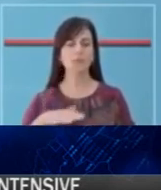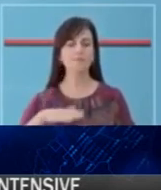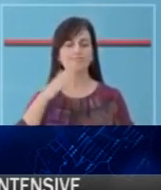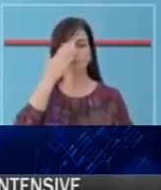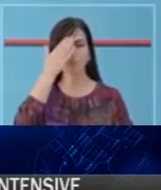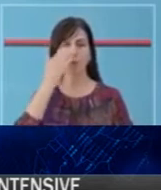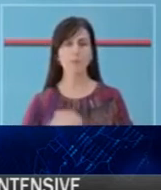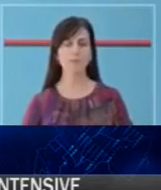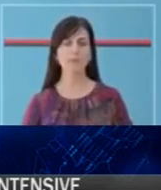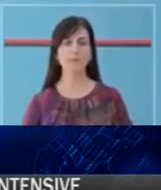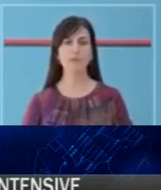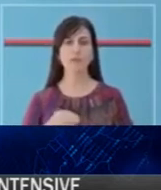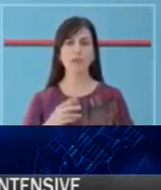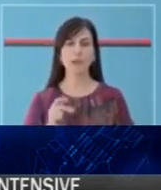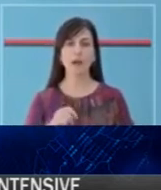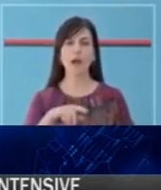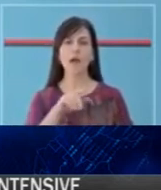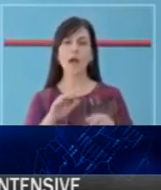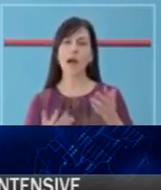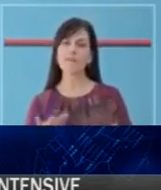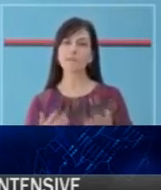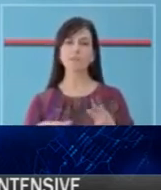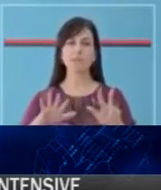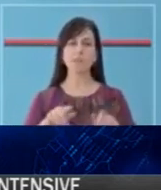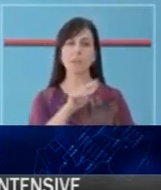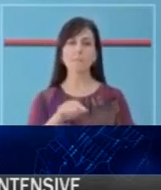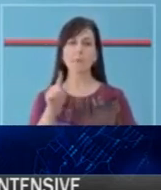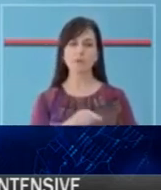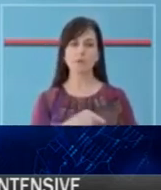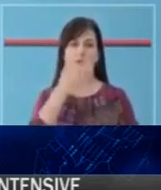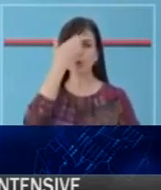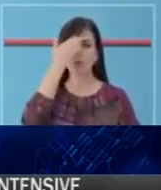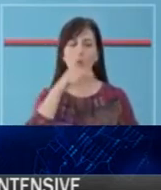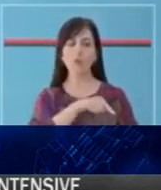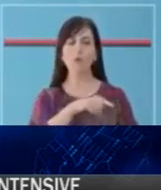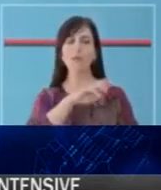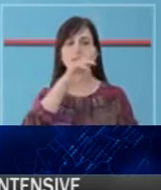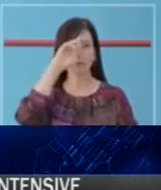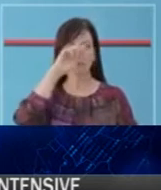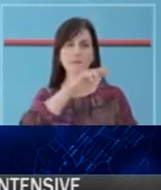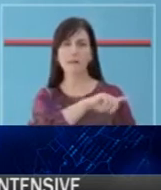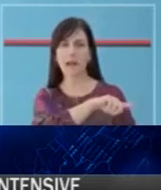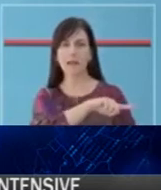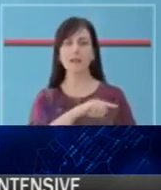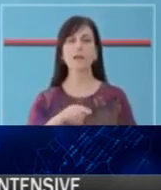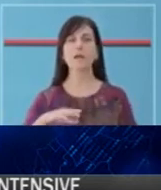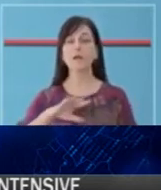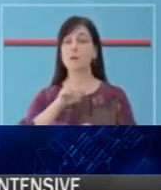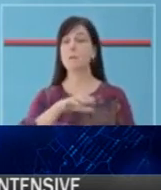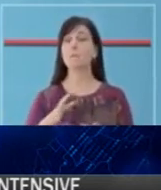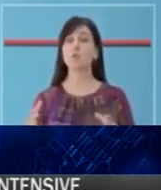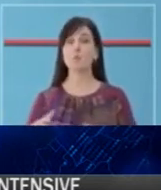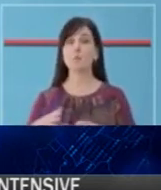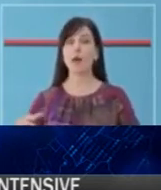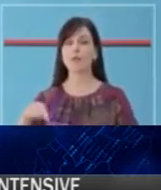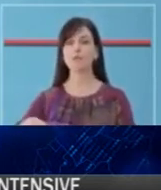intubuar. Rreth 8% e të prej kurve aktiv po trajtojnë në spital, kurse pjesa tjetër po ndichet nga mjeku i familjes.